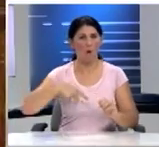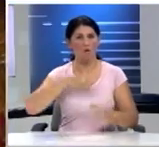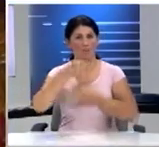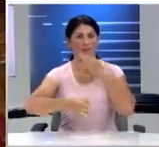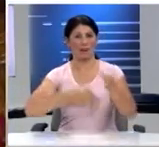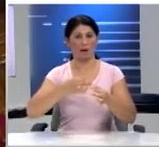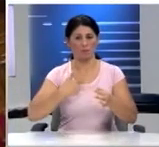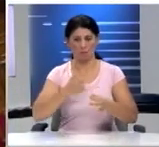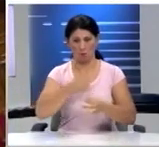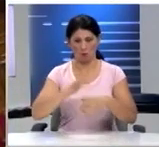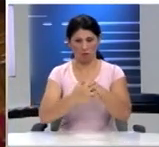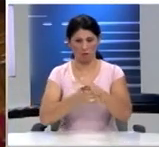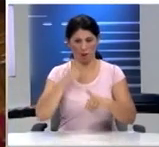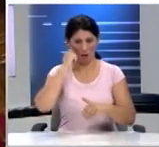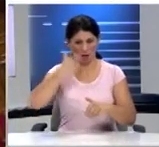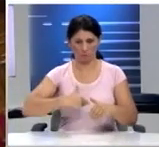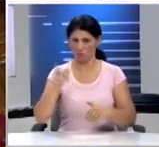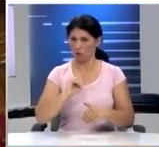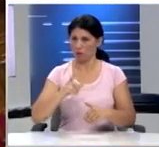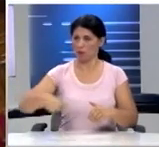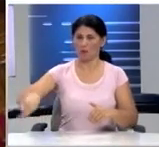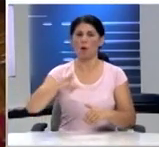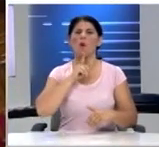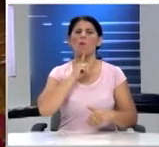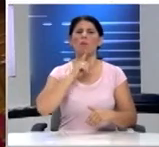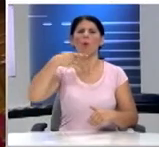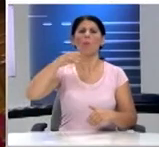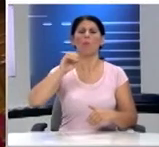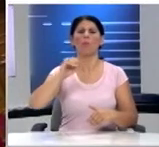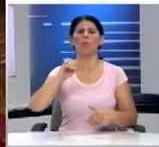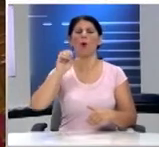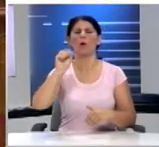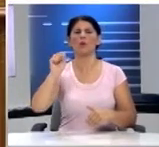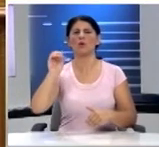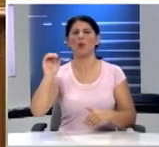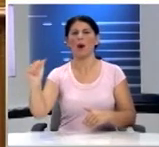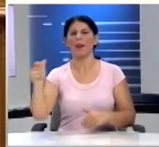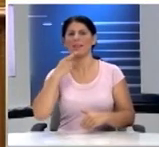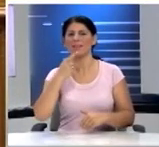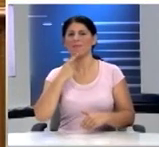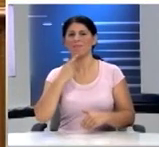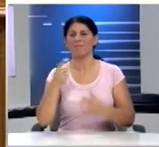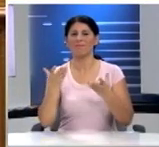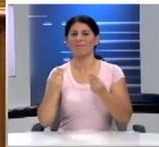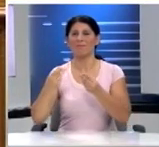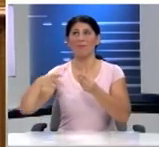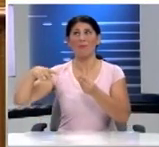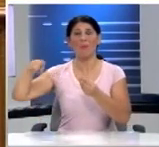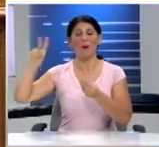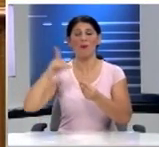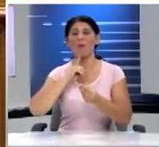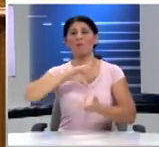εμάς, αλλά και για τους άλλους. Και όπως έλεγε και ο Ποσέα, ως Πεσσόα, να είσαι πληθυντικός όπως το σύμπαν.